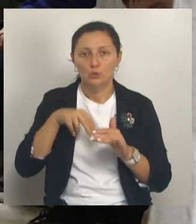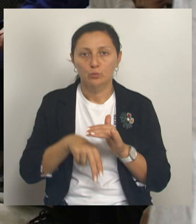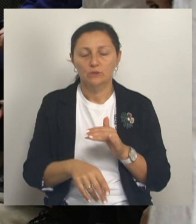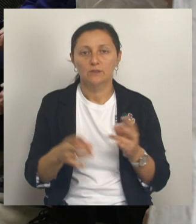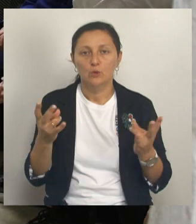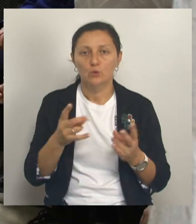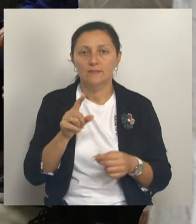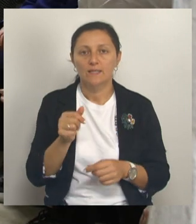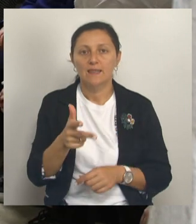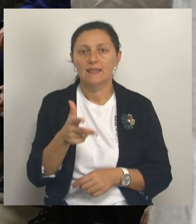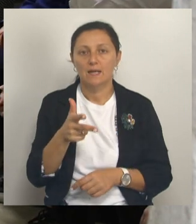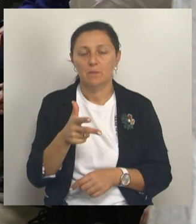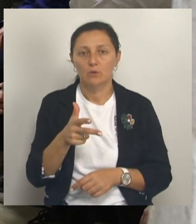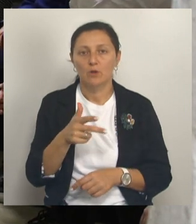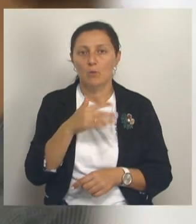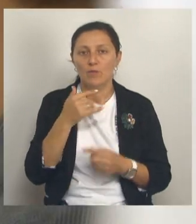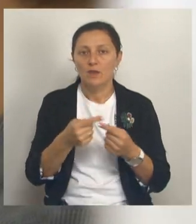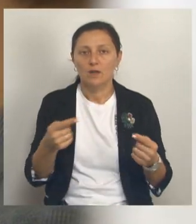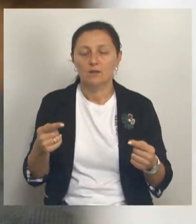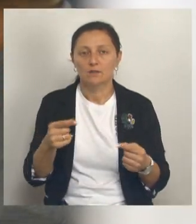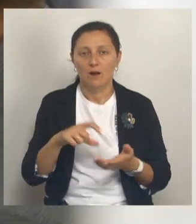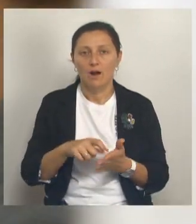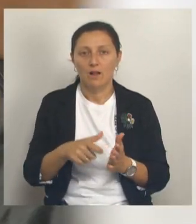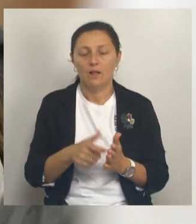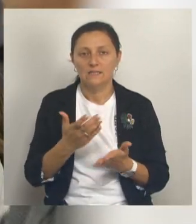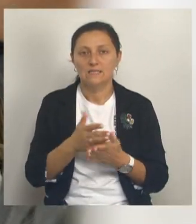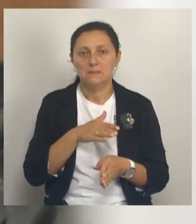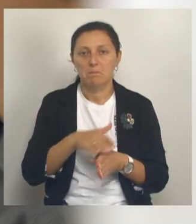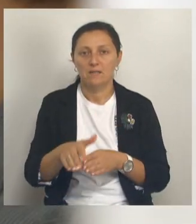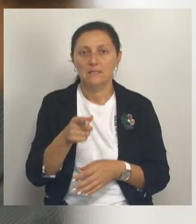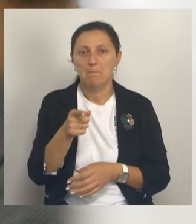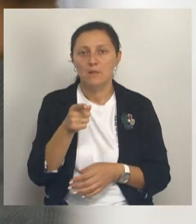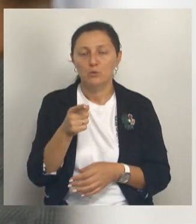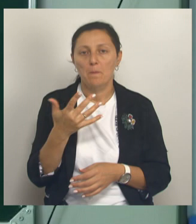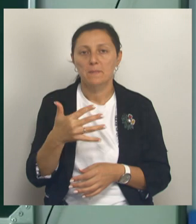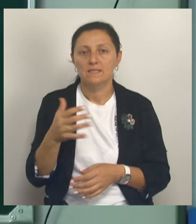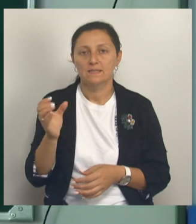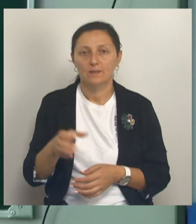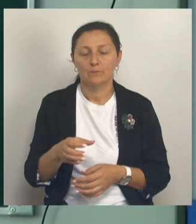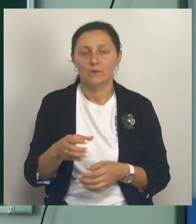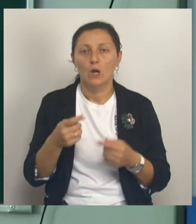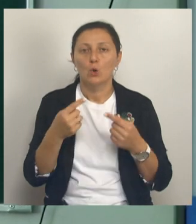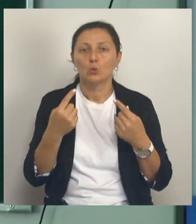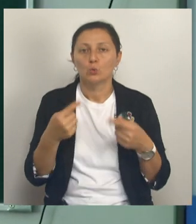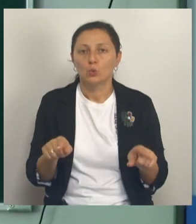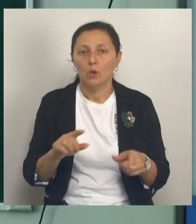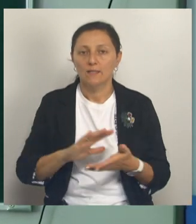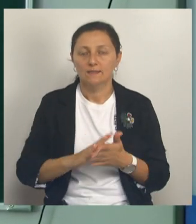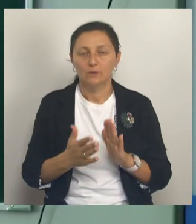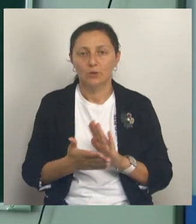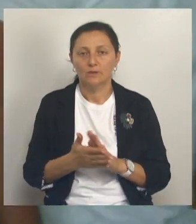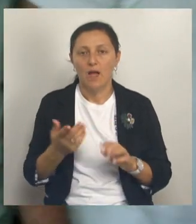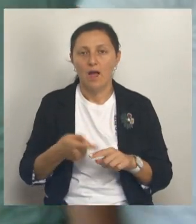необходимо за три минуты. Но некоторые классы ставят рекорды. Справляются за минуту 50 секунд. Другая импровизированная ситуация –